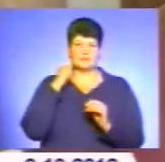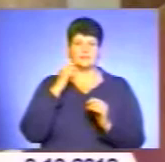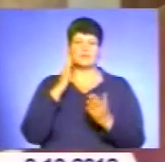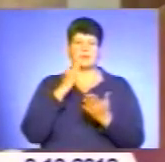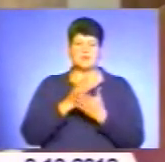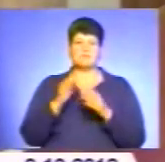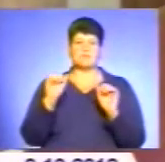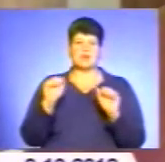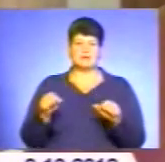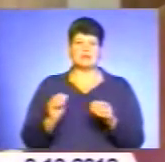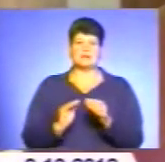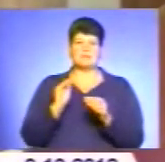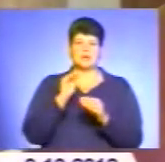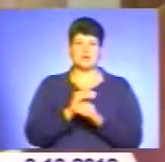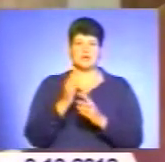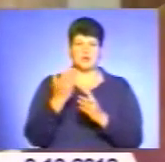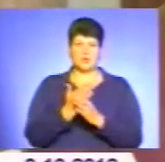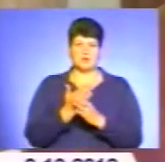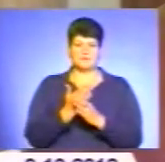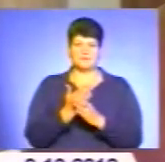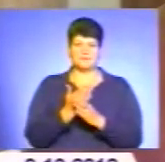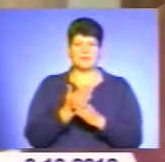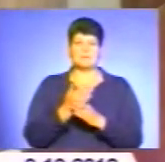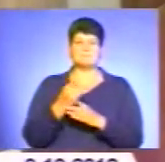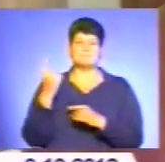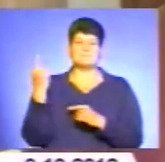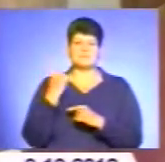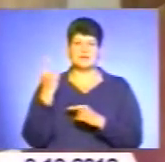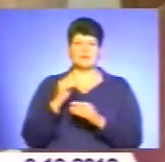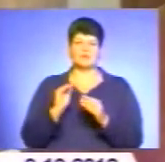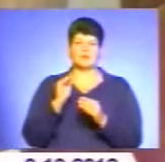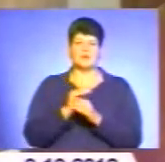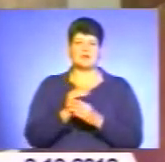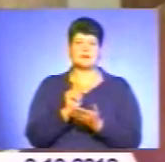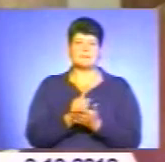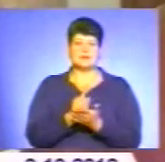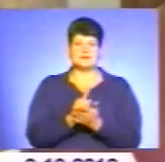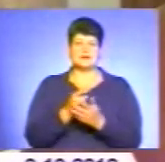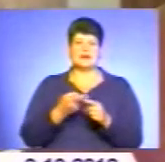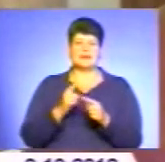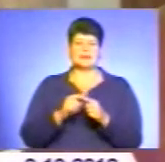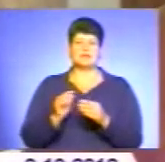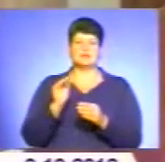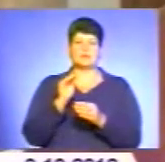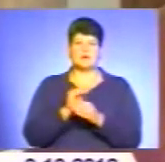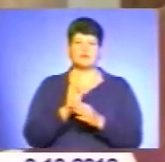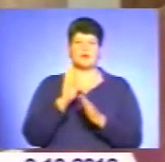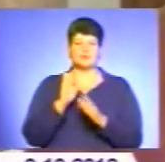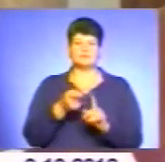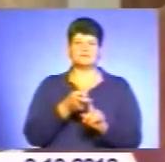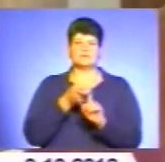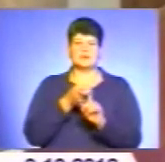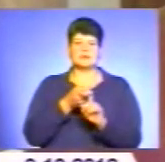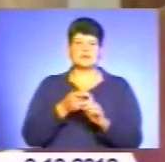мати право на доповнительні льготы. Перша льгота – це добавка к пенсії. Ця добавка буде составлять, в зависимости от